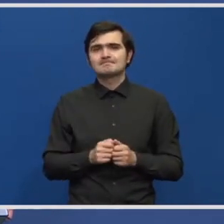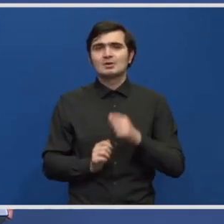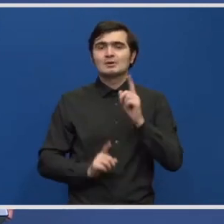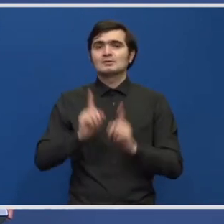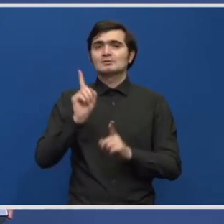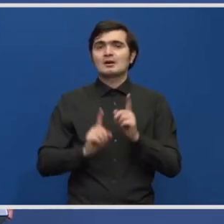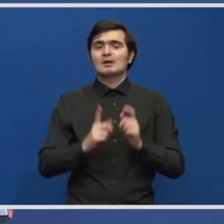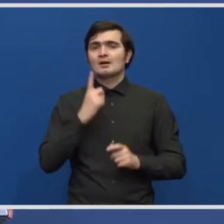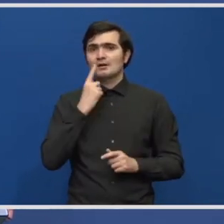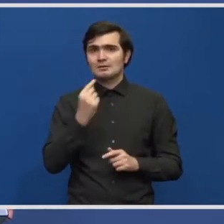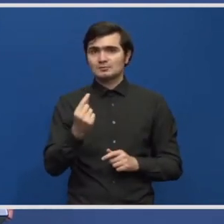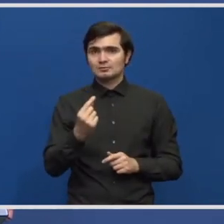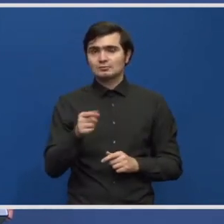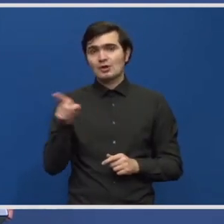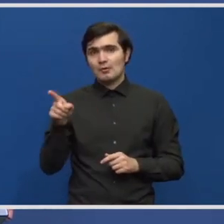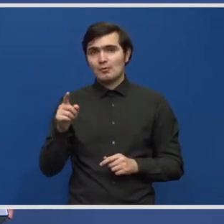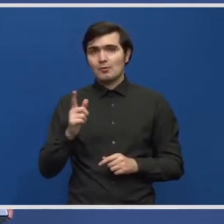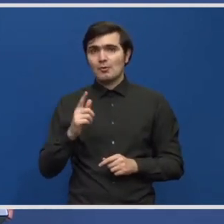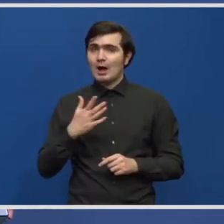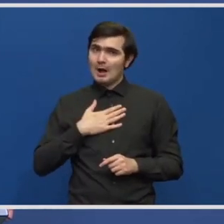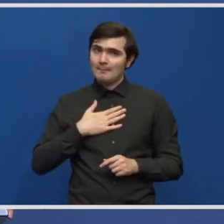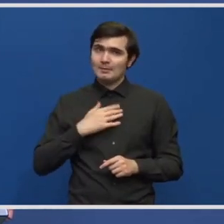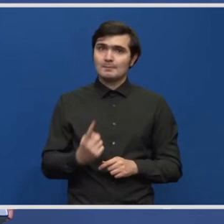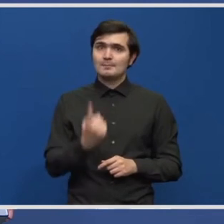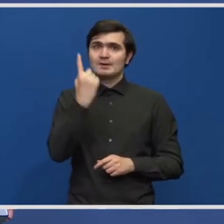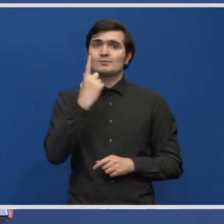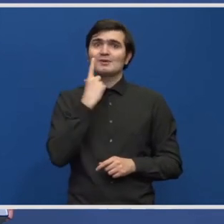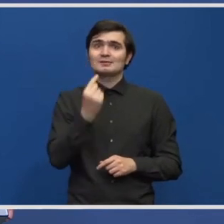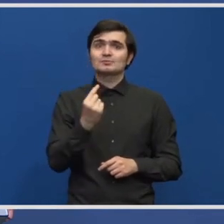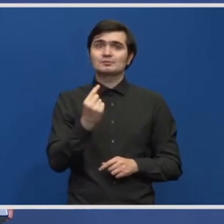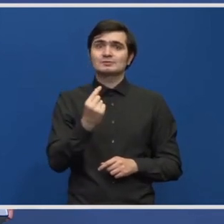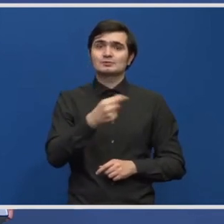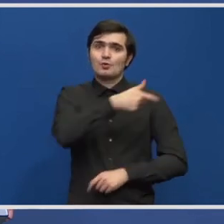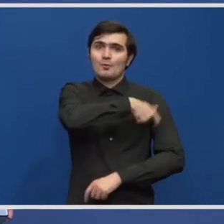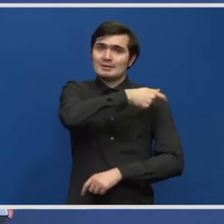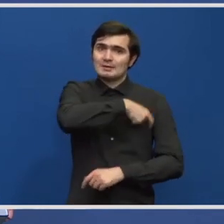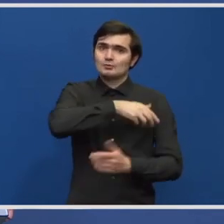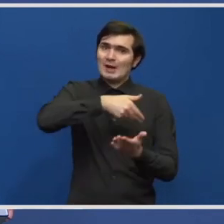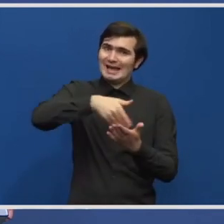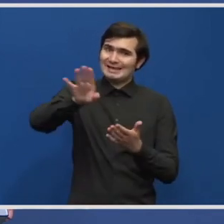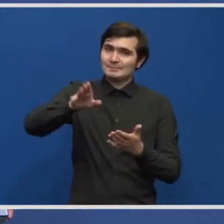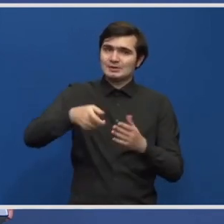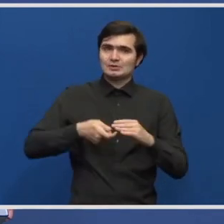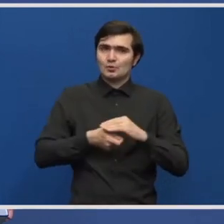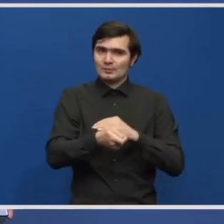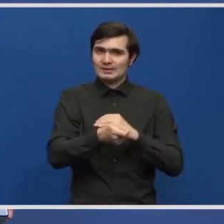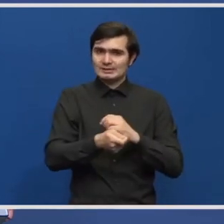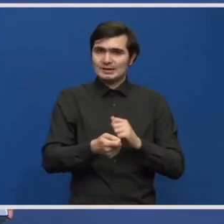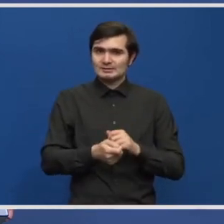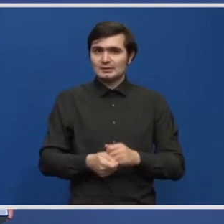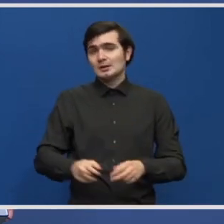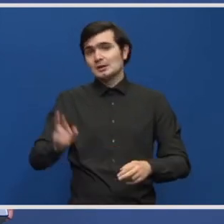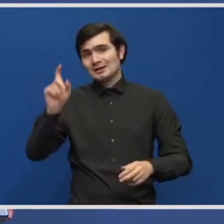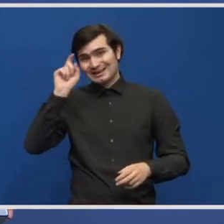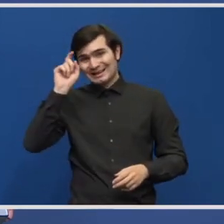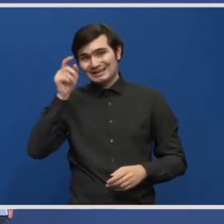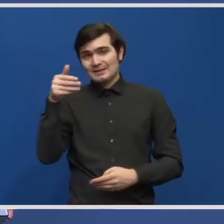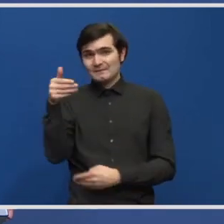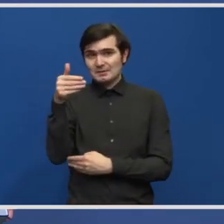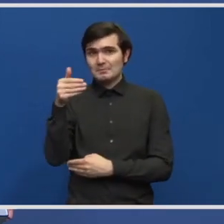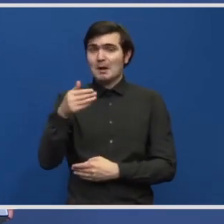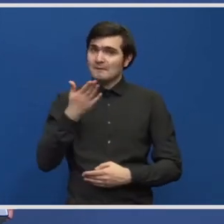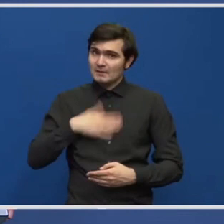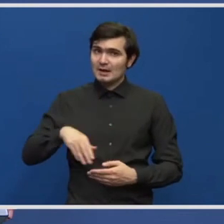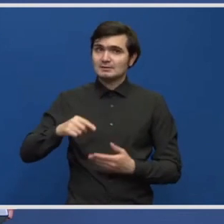Dacă răspunsul, și acolo avem primul răspuns de la CNSC, care a respins contestațiile. Cred că compania chiar vrea să semneze